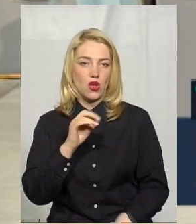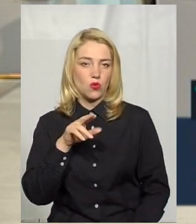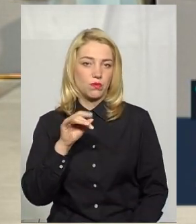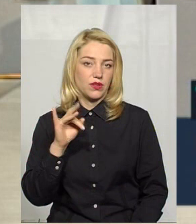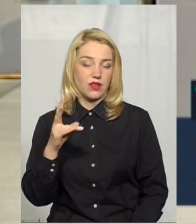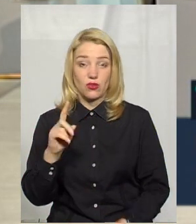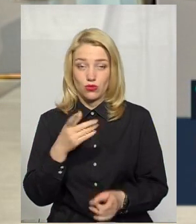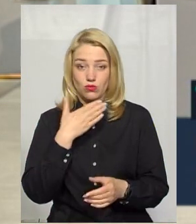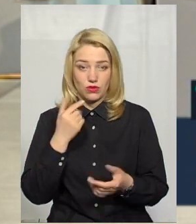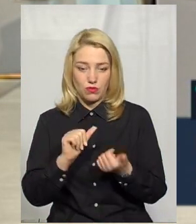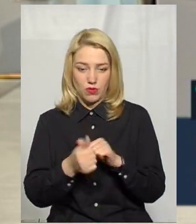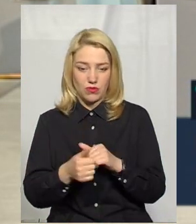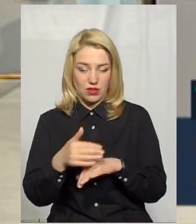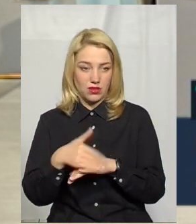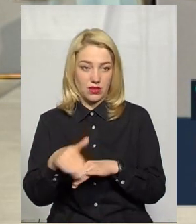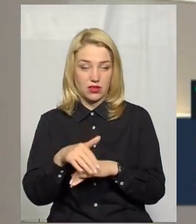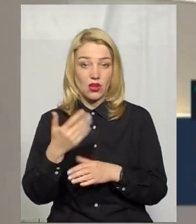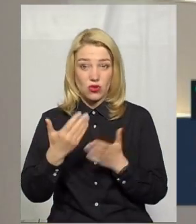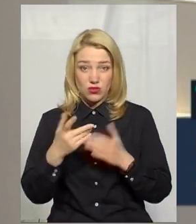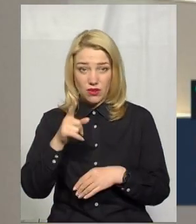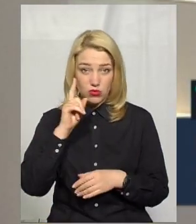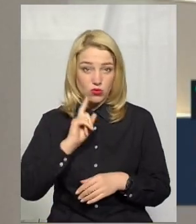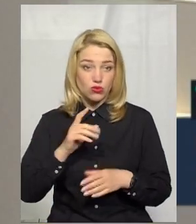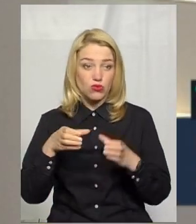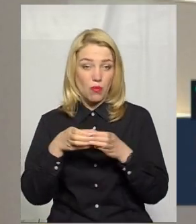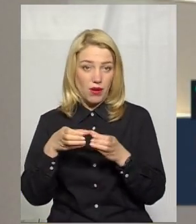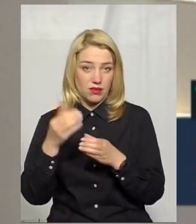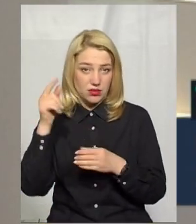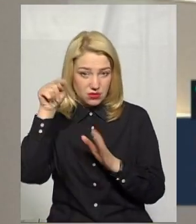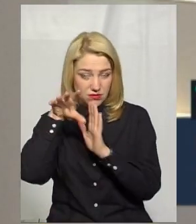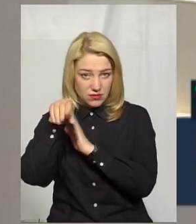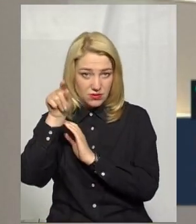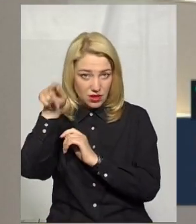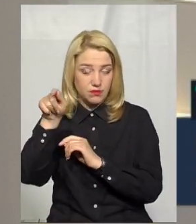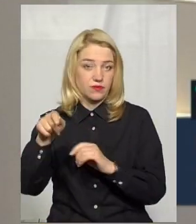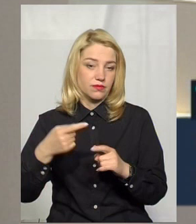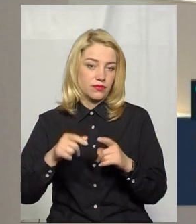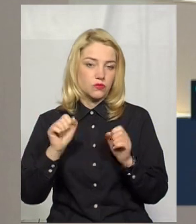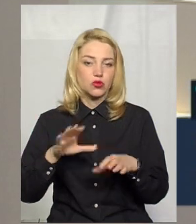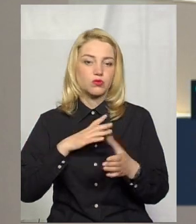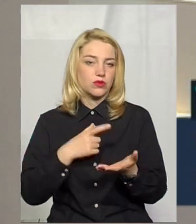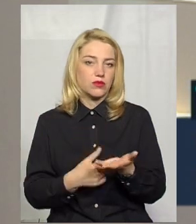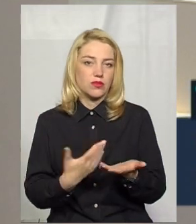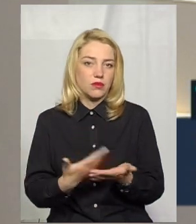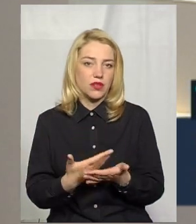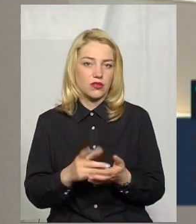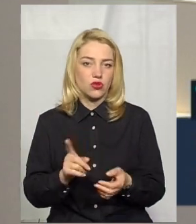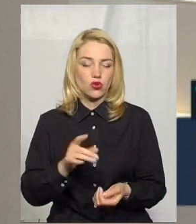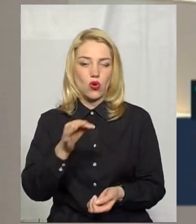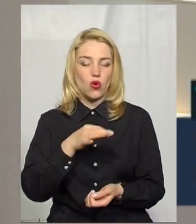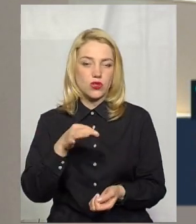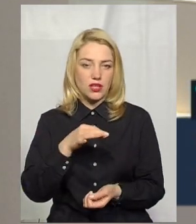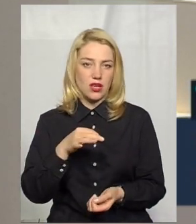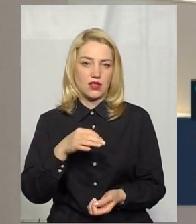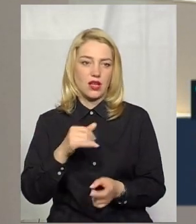Чому не поміняти просто адресу? Вам зручніше там. Може бути аргументація, що, наприклад, на Озерній чи на